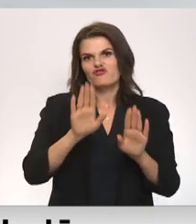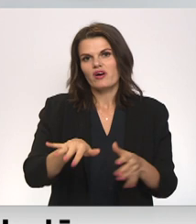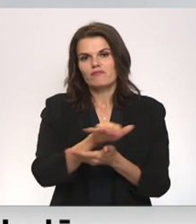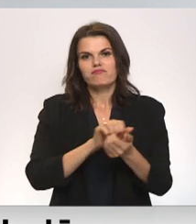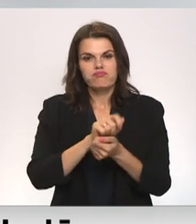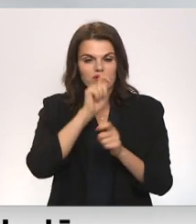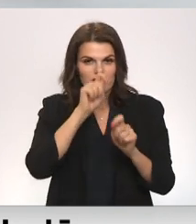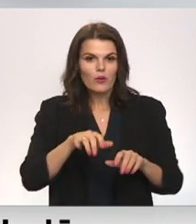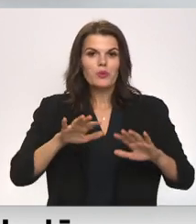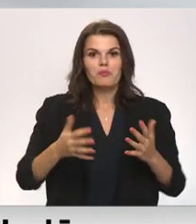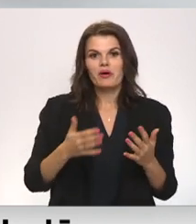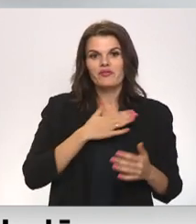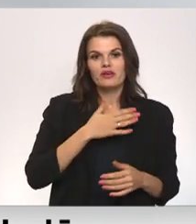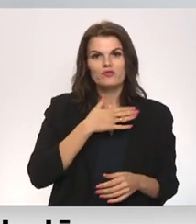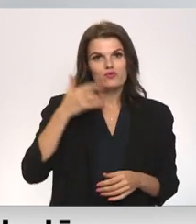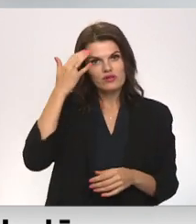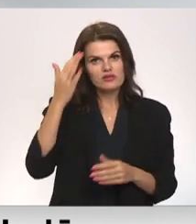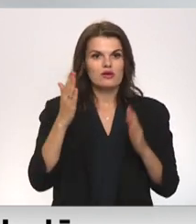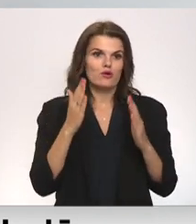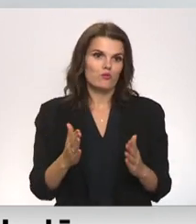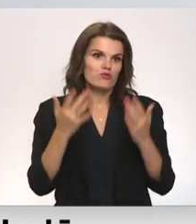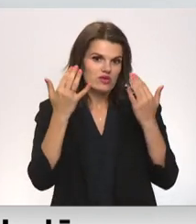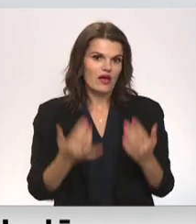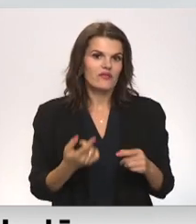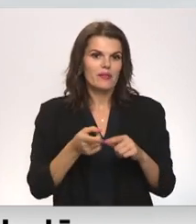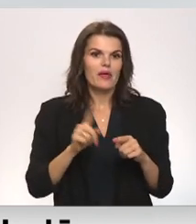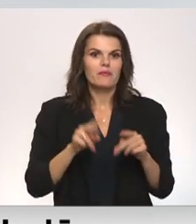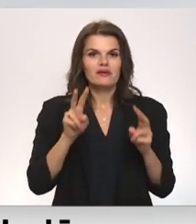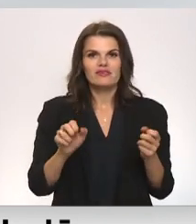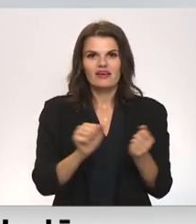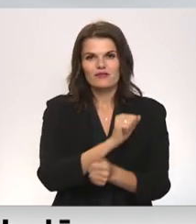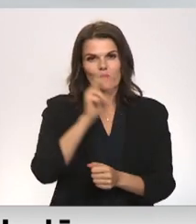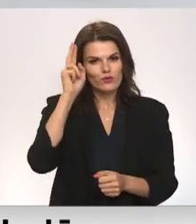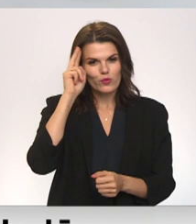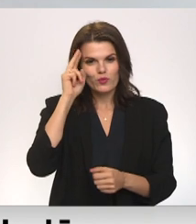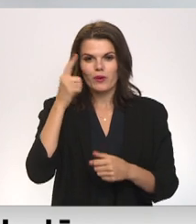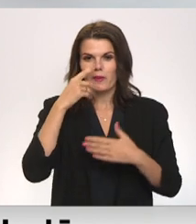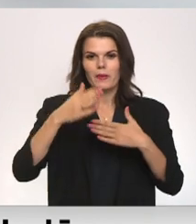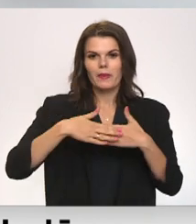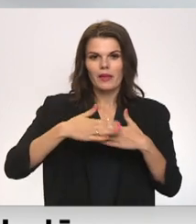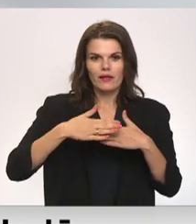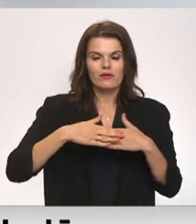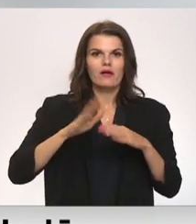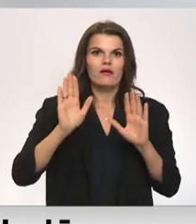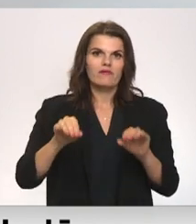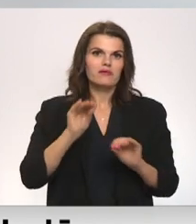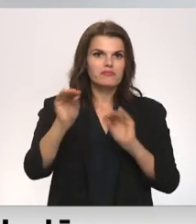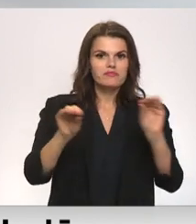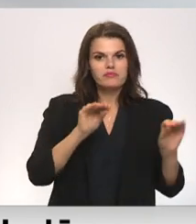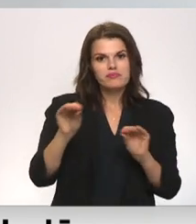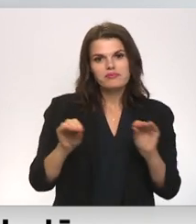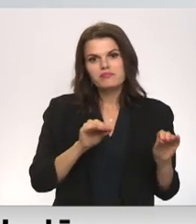ļoti ceru, ka varbūt tā lieta tiks atrisināt, jo viņiem tā savasā toliet, kas ir pat metāli, ja viņi varētu labiekātot